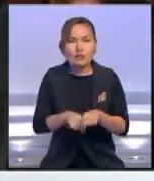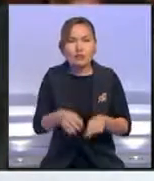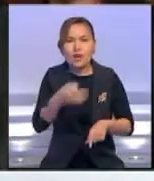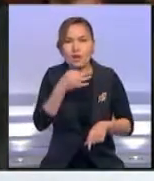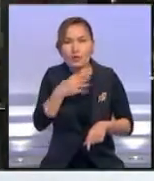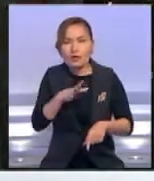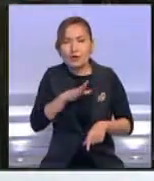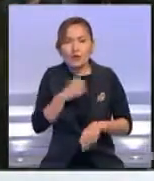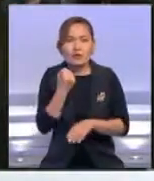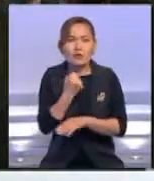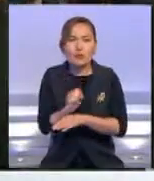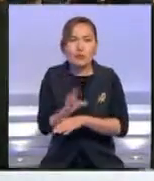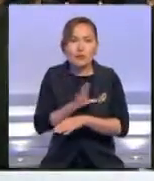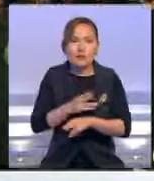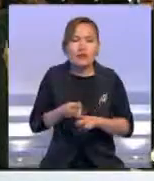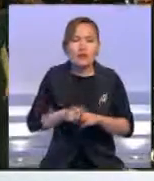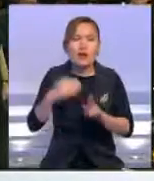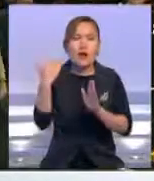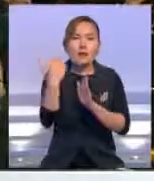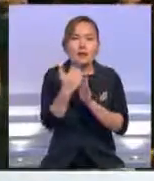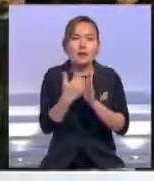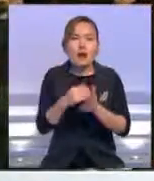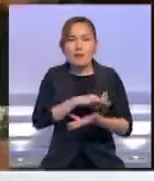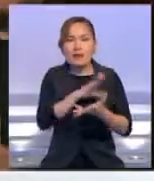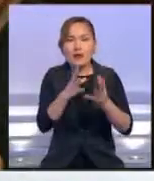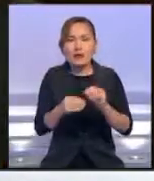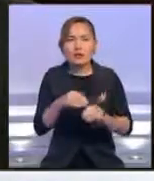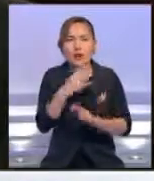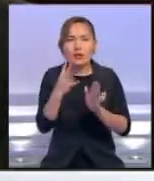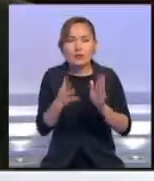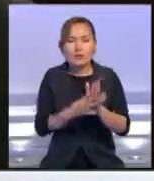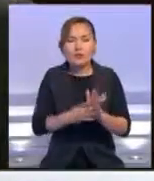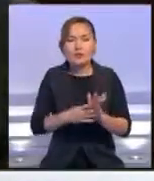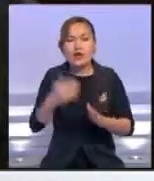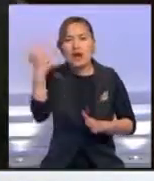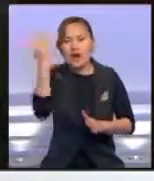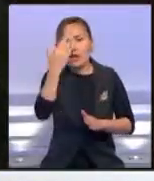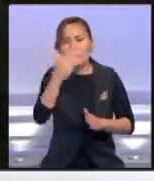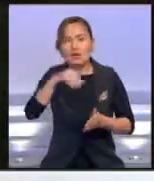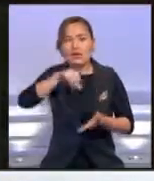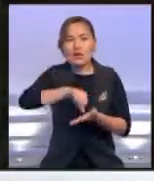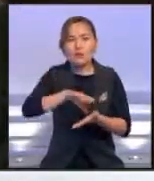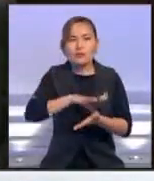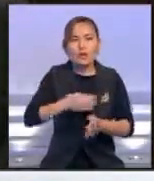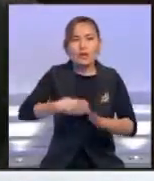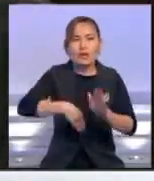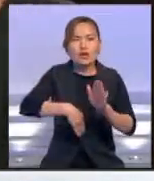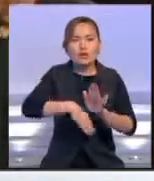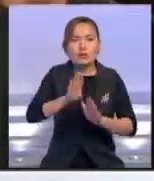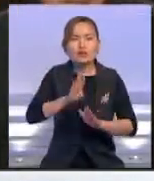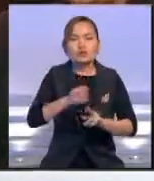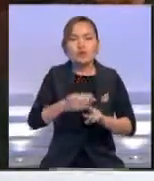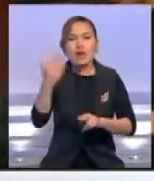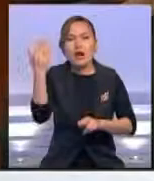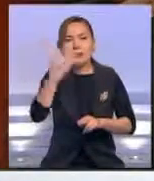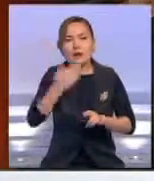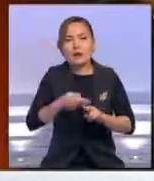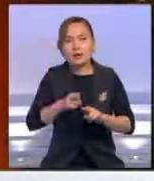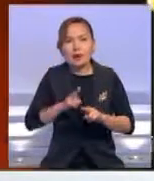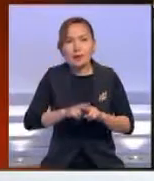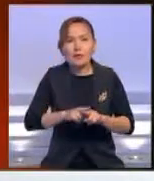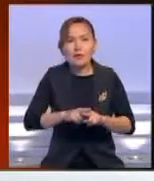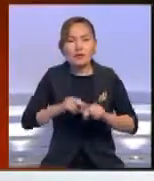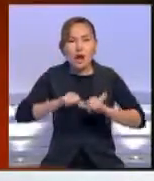жегін балды. Айта кетсек, негізгі бағдарлама барлығы 19 картин асынылды. Ең өздік филімдерді режиссер Том тек бер